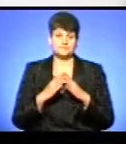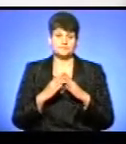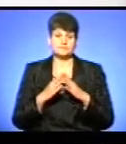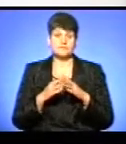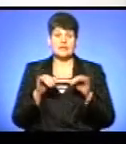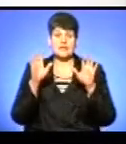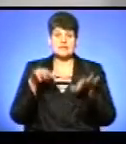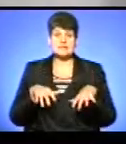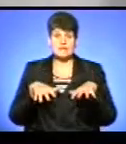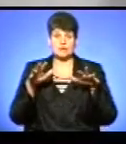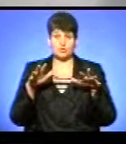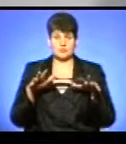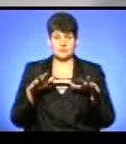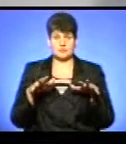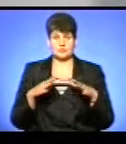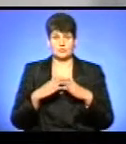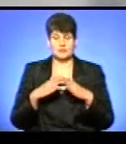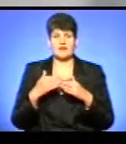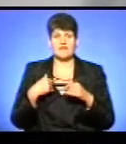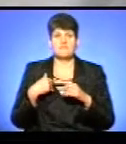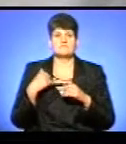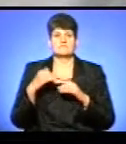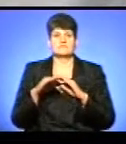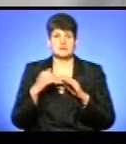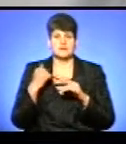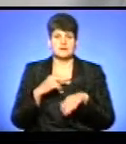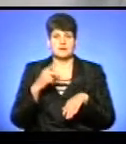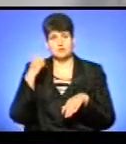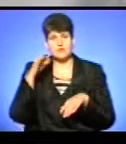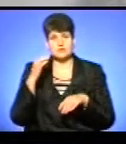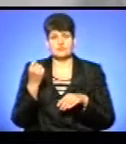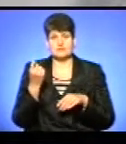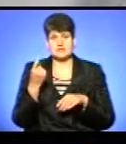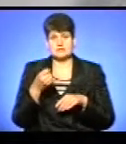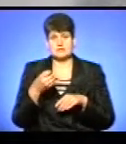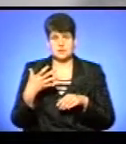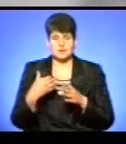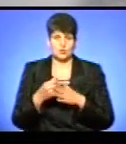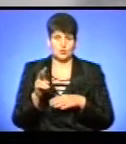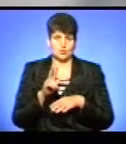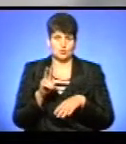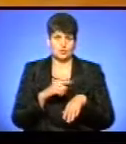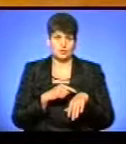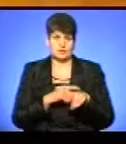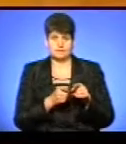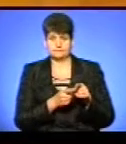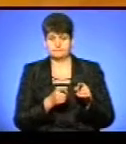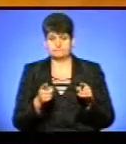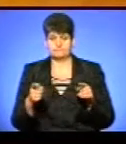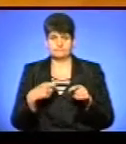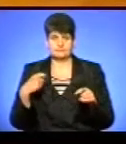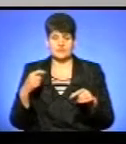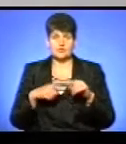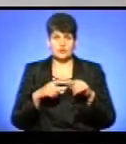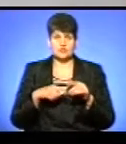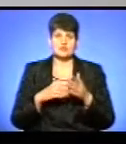затопить донизу. Я викликала поліцію в 11.15. І от до години якої другої це все тривало. З родичів в нього є